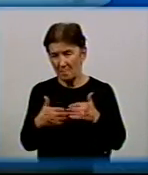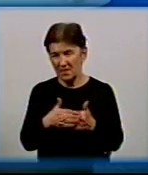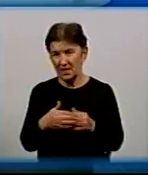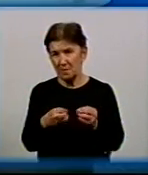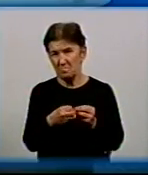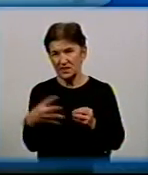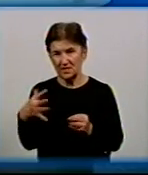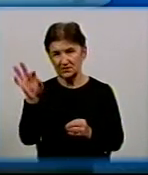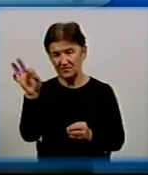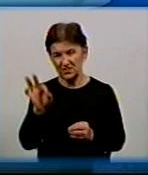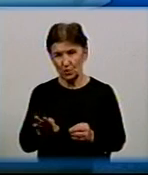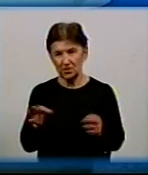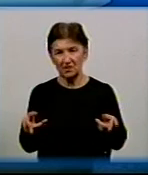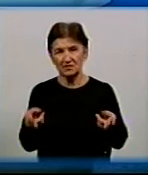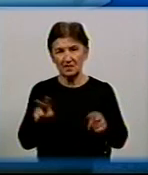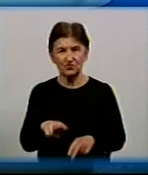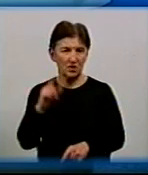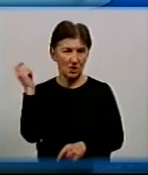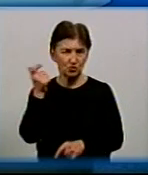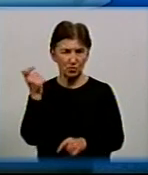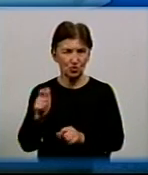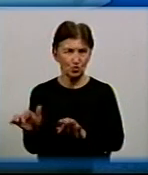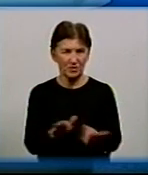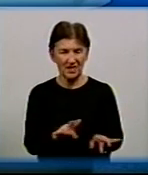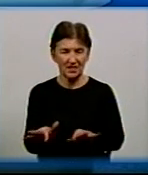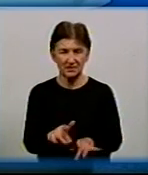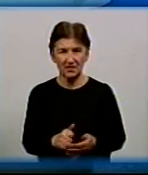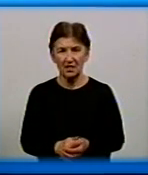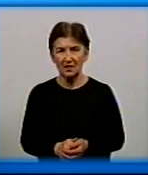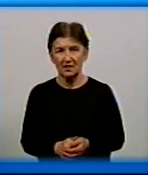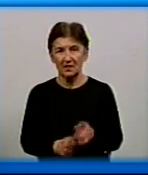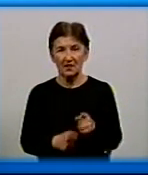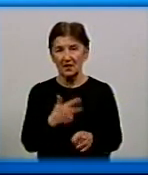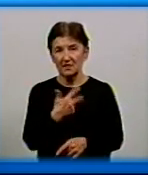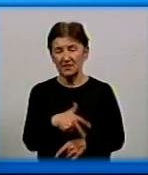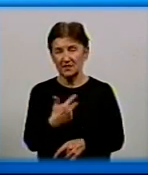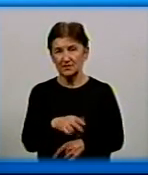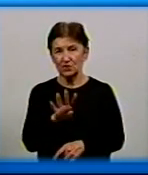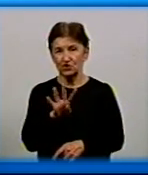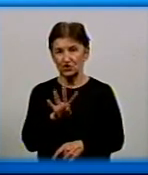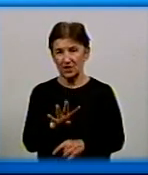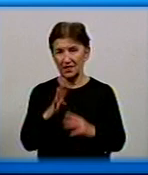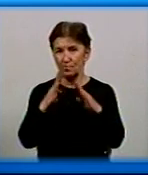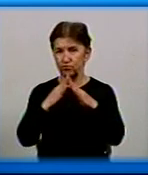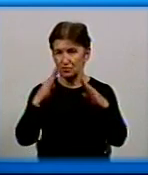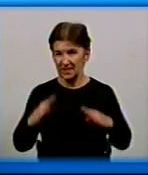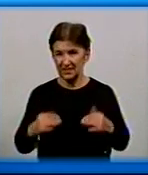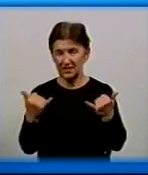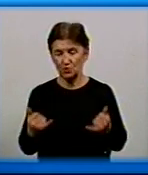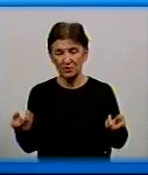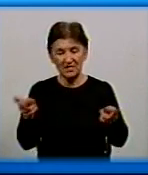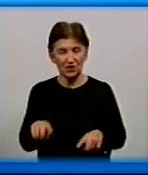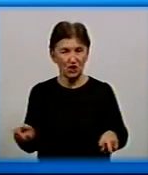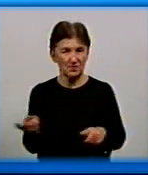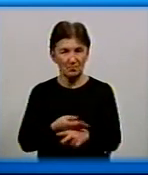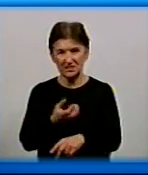% залишилось на господарську діяльність. 34 будинки залишалось без теплопостачання. Сьогодні, ймовірна ситуація